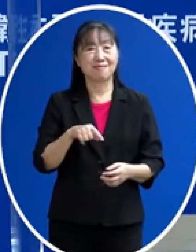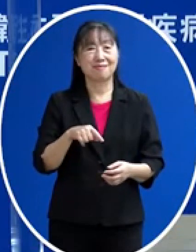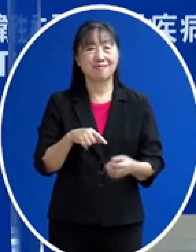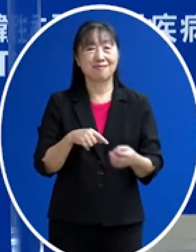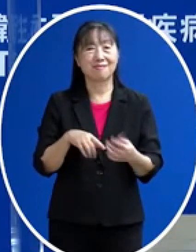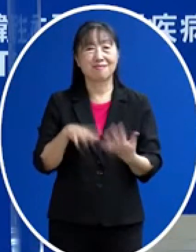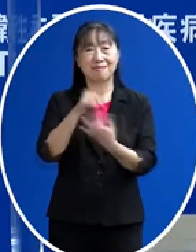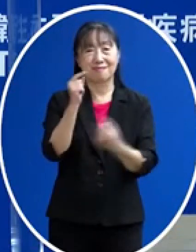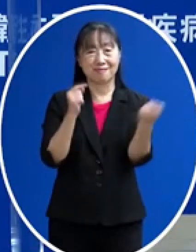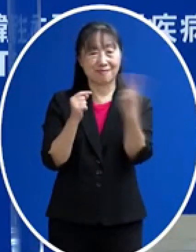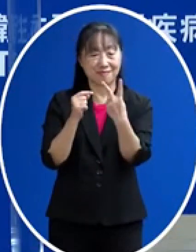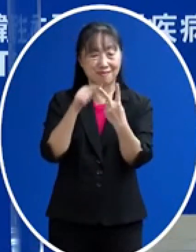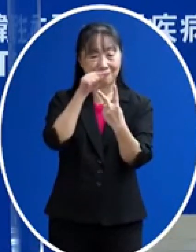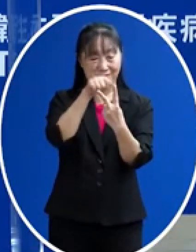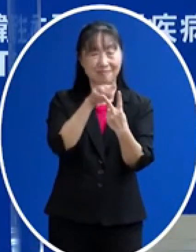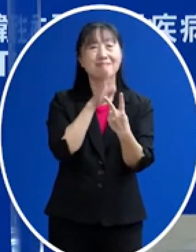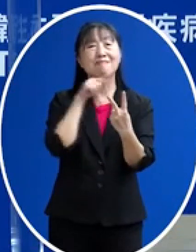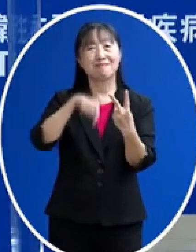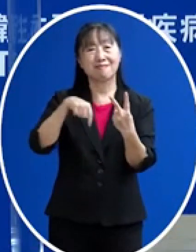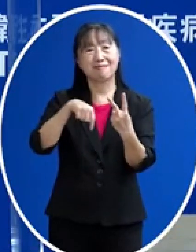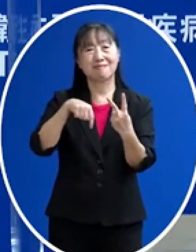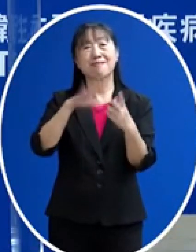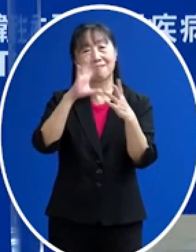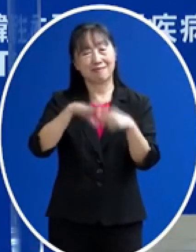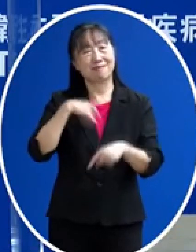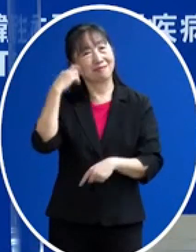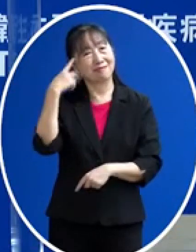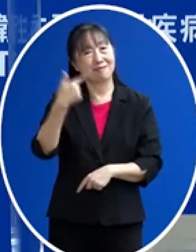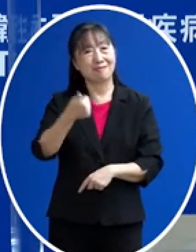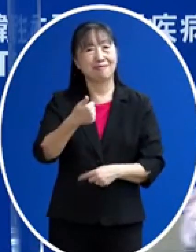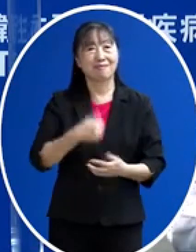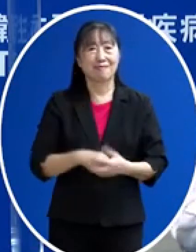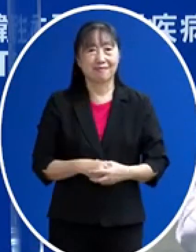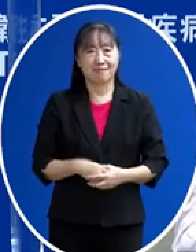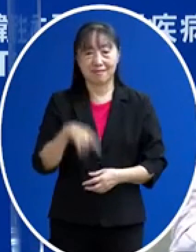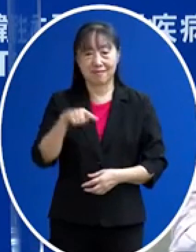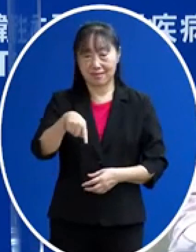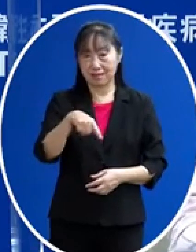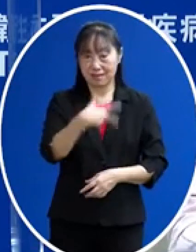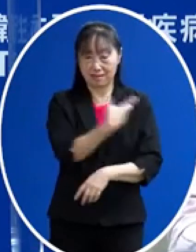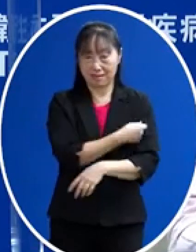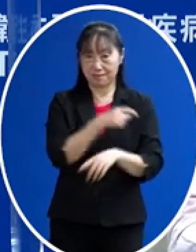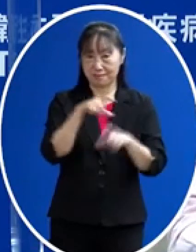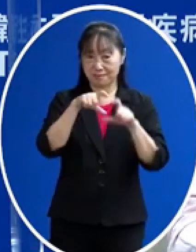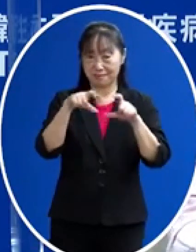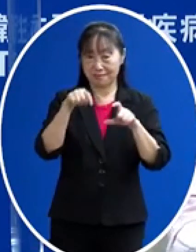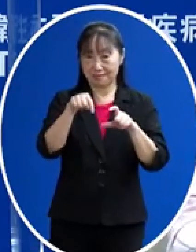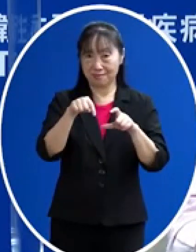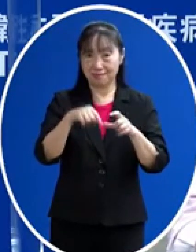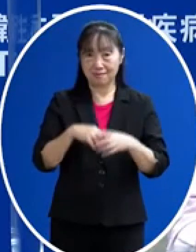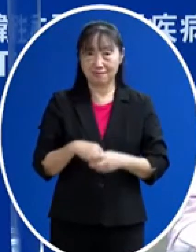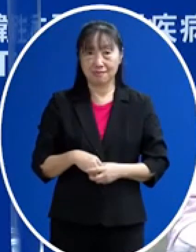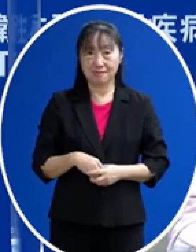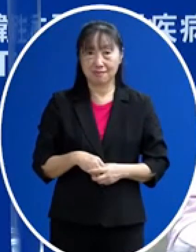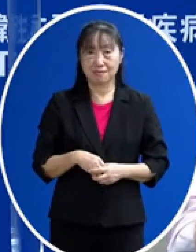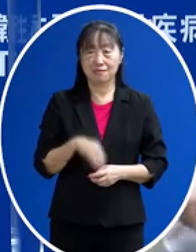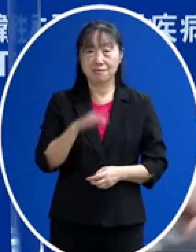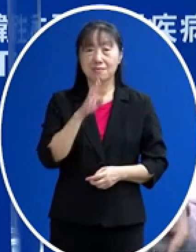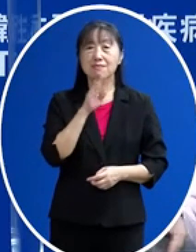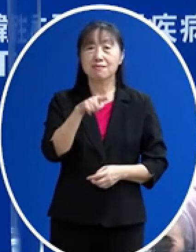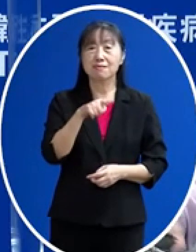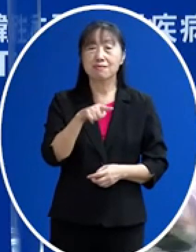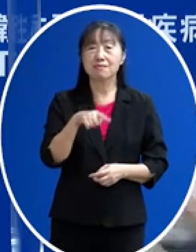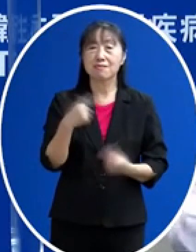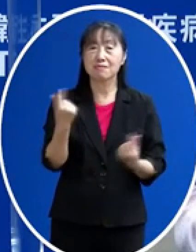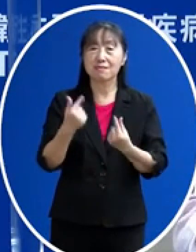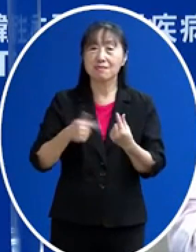二 那是非常好的一件事情然後第二個 這個疫苗本身大概就是他是所以說贊